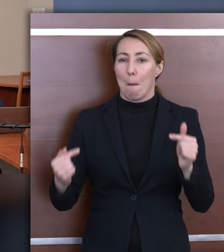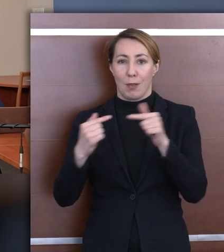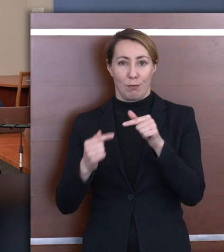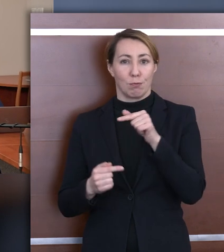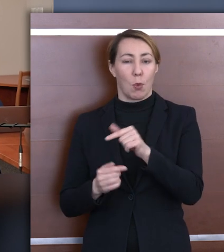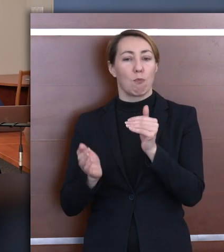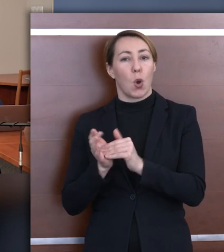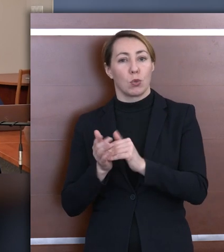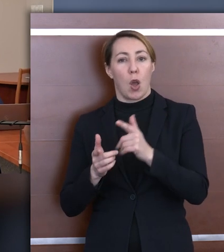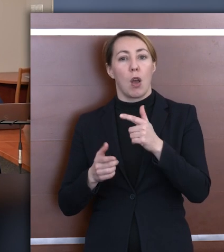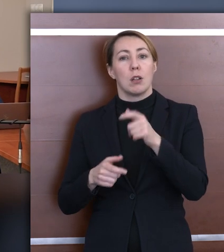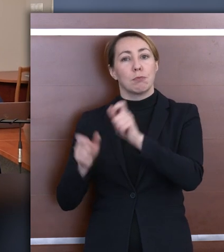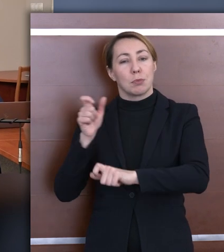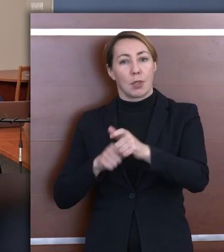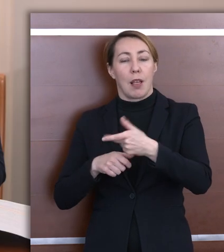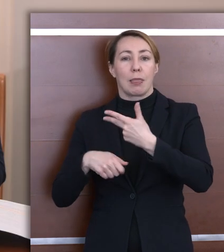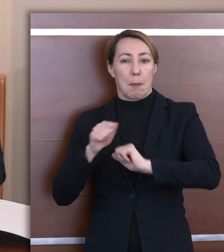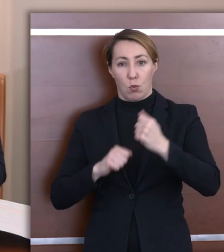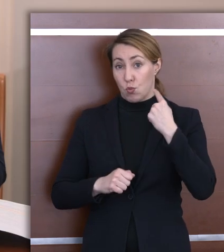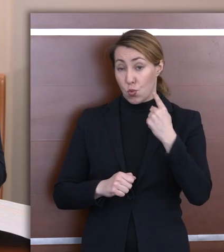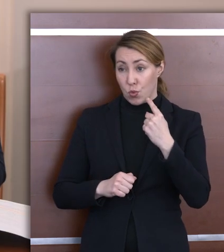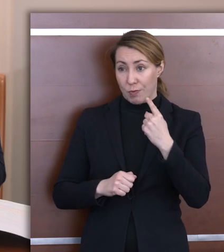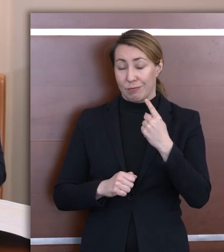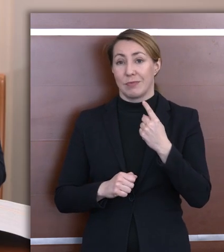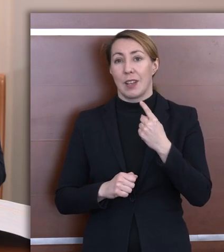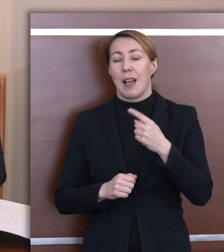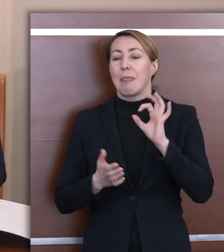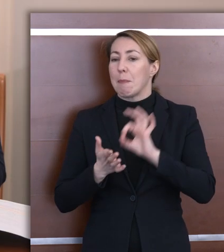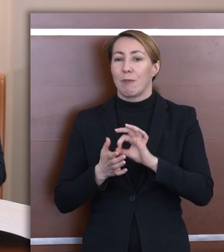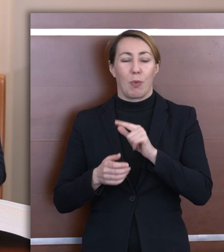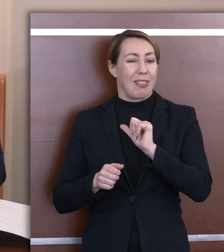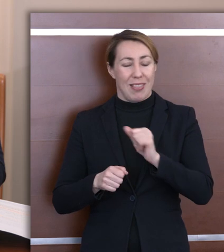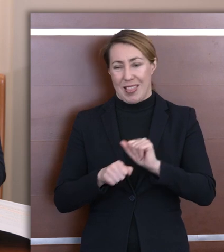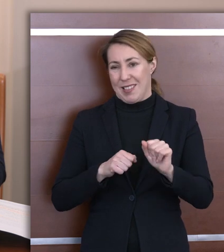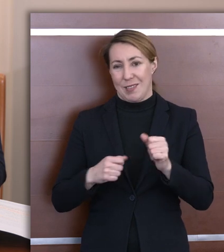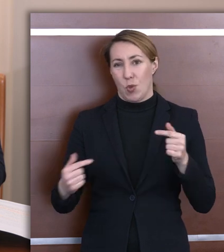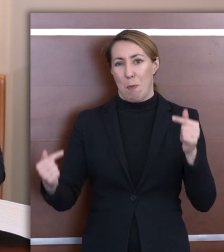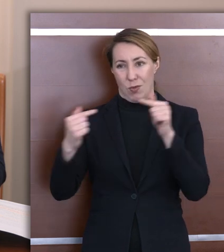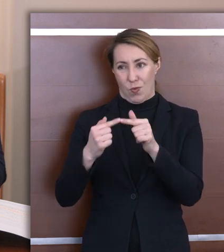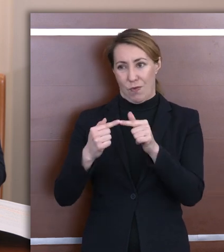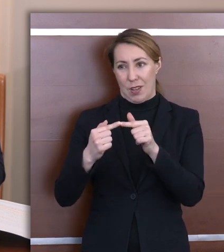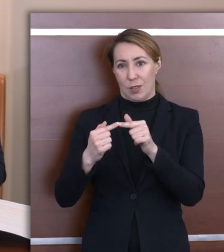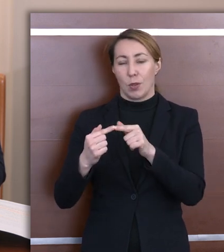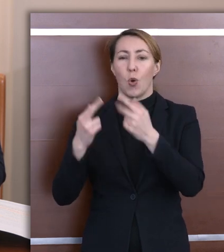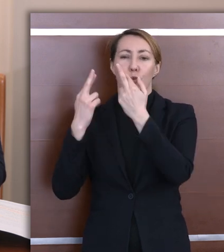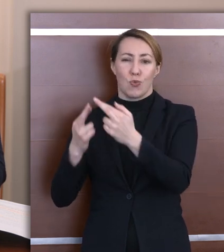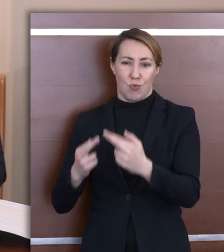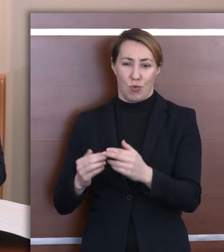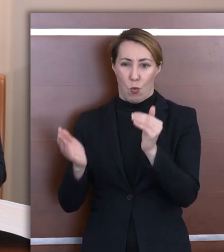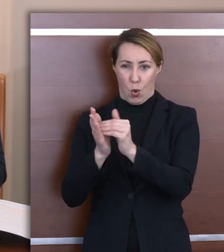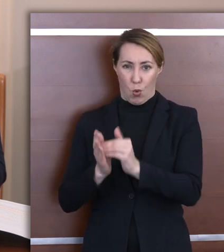z niepełnosprawnością słuchu. Na pewno nie jest on dostosowany do zróżnicowanych potrzeb uczniów